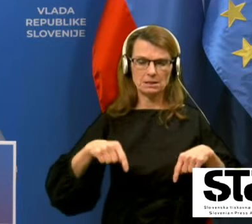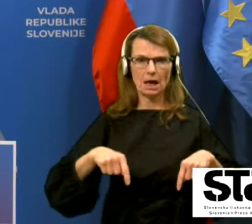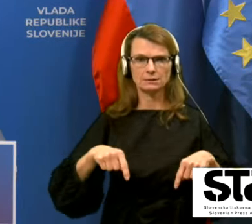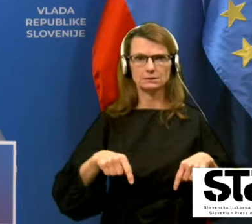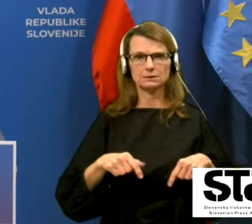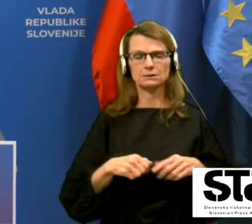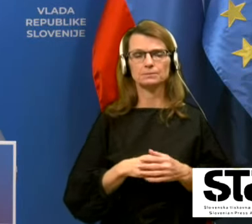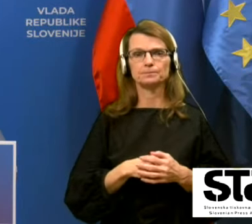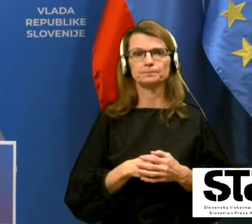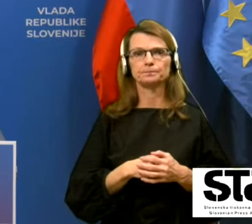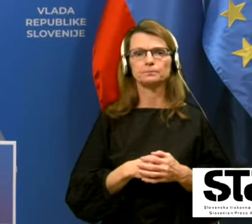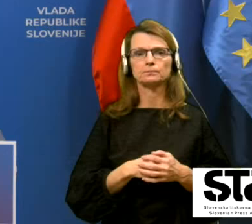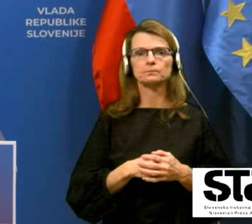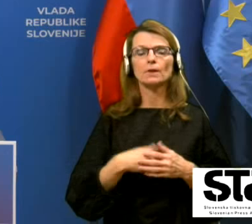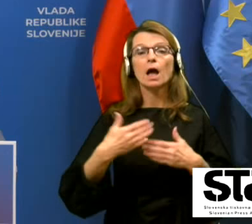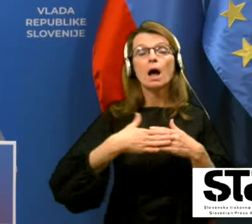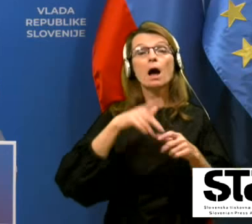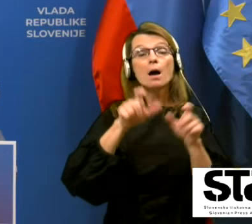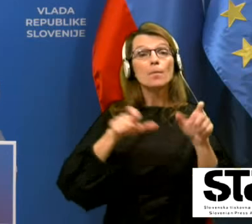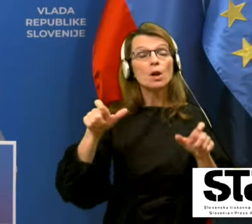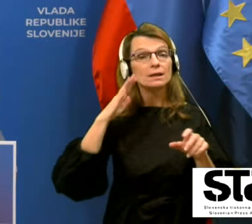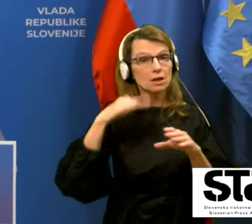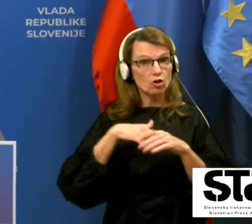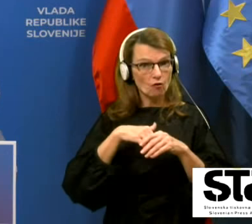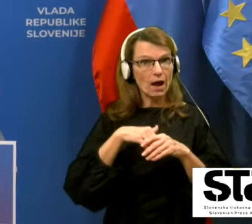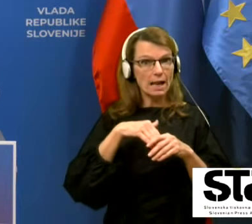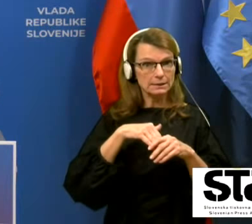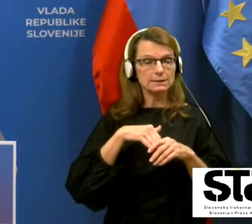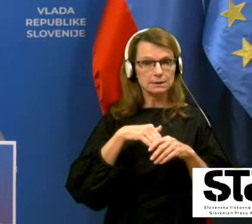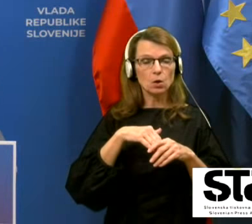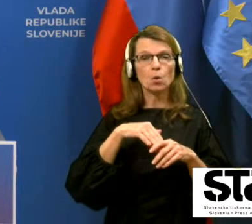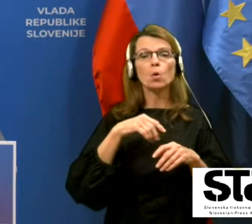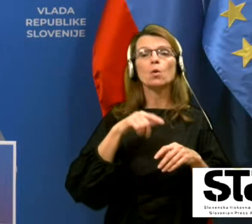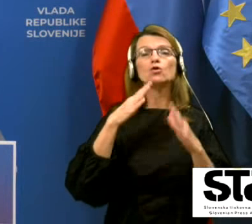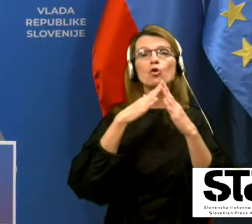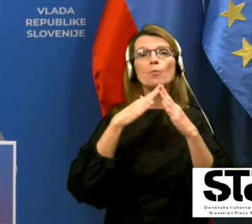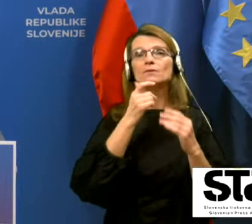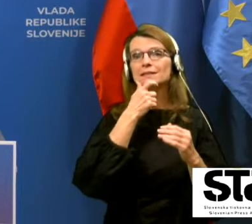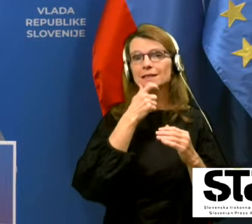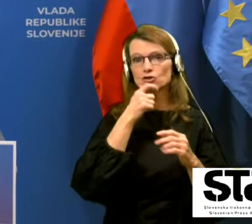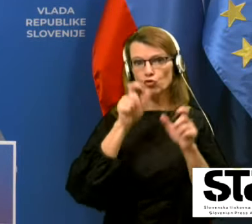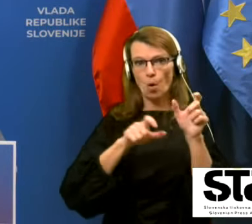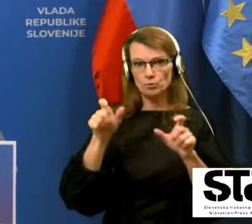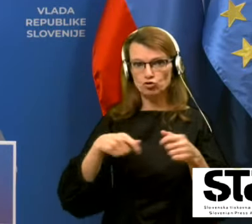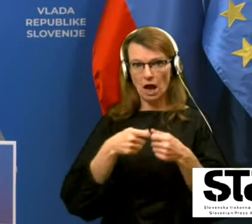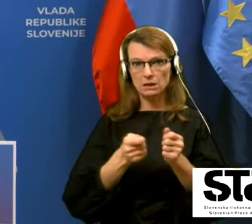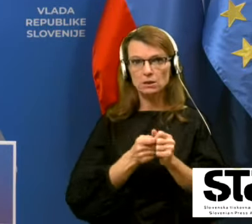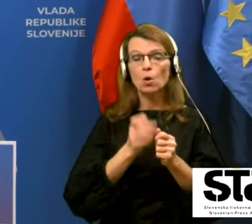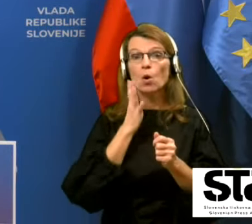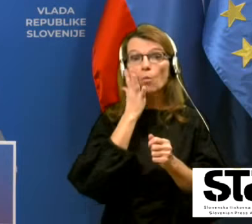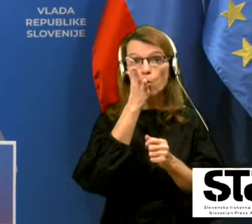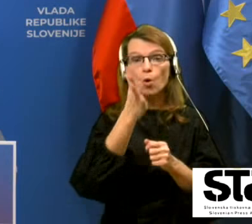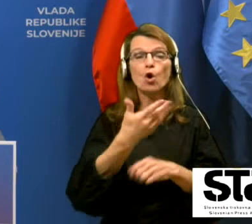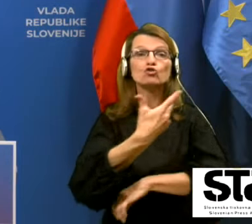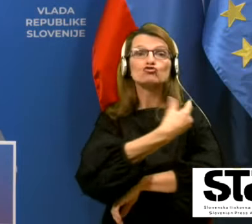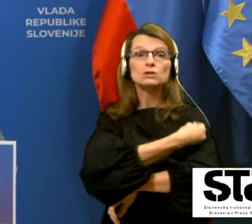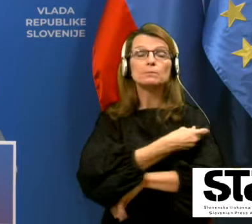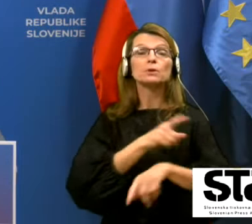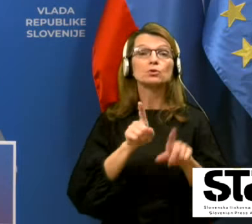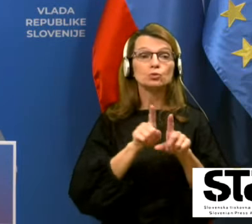Poleg stanovalcev v domovih starejših občanov, bodo cepljeni tudi